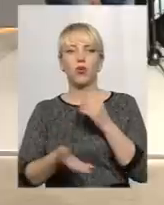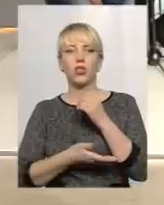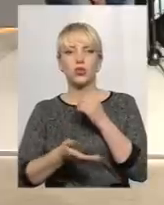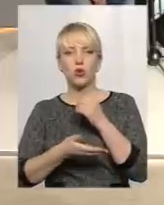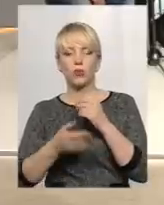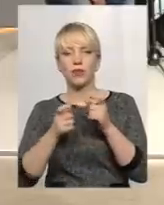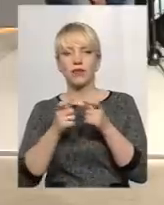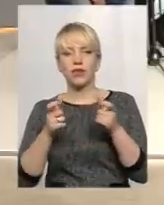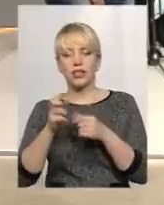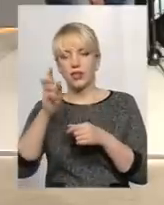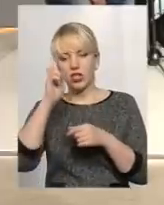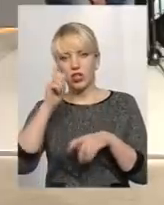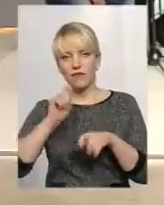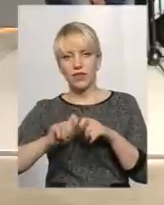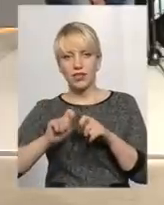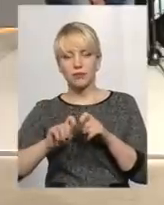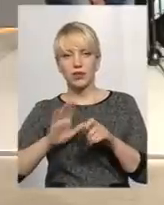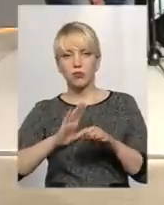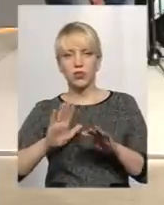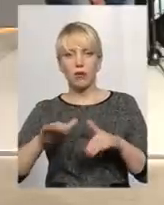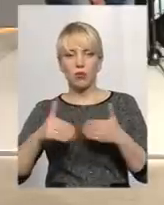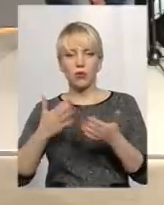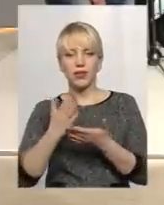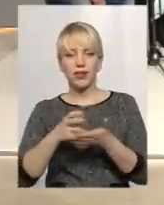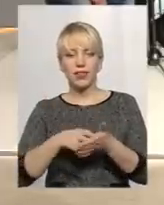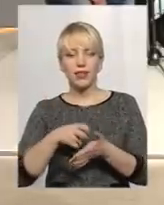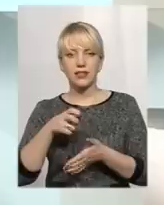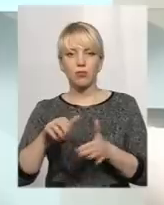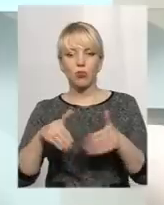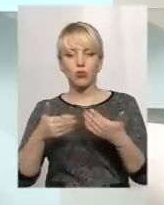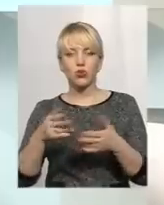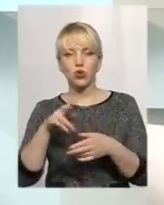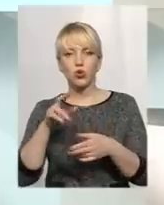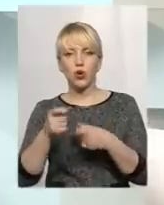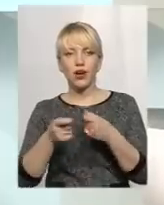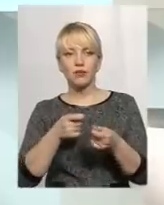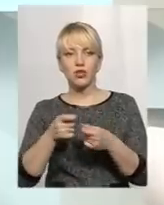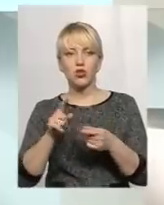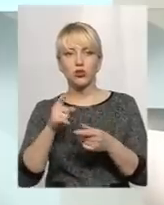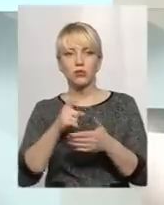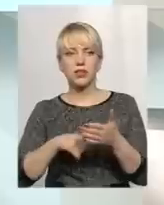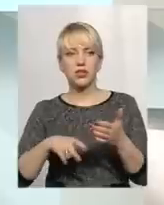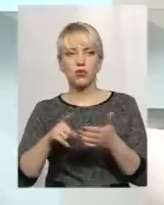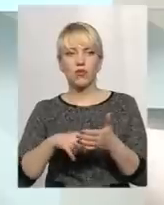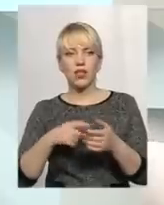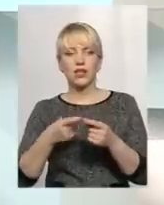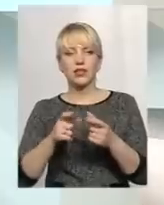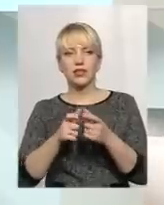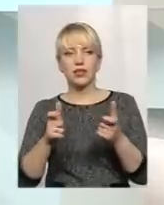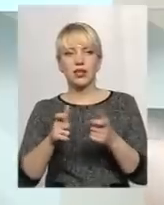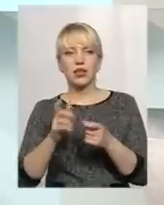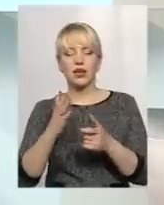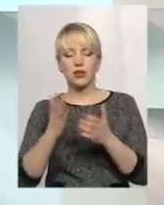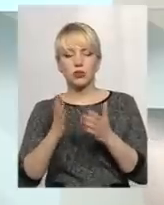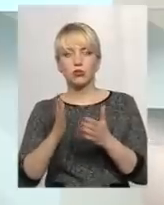вже Державної екологічної інспекції запропоновано, є лист пропозиція до адміністрації парку, щоб вони добровільно скасували. Якщо добровільно буде скасовано, буде нарахована